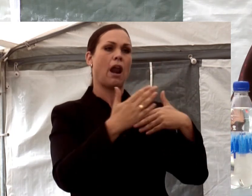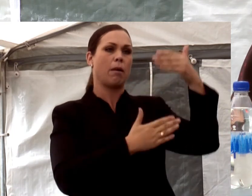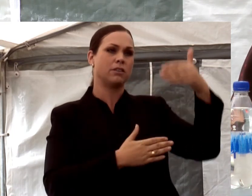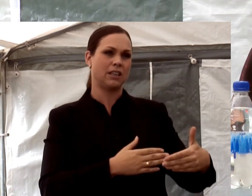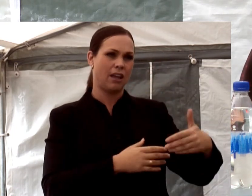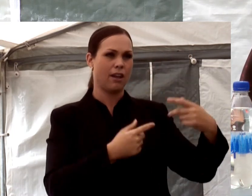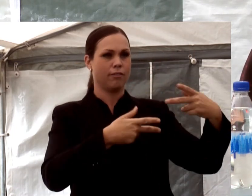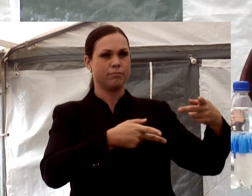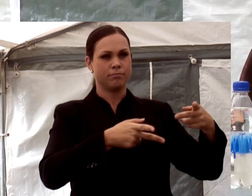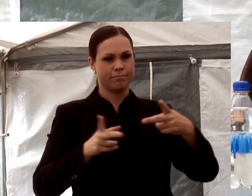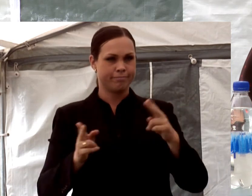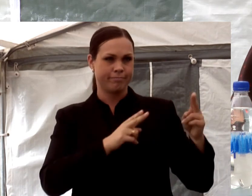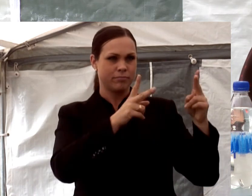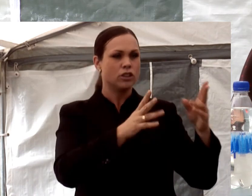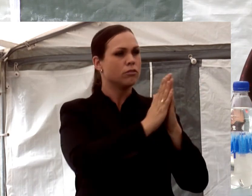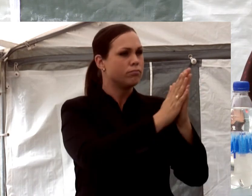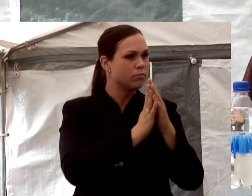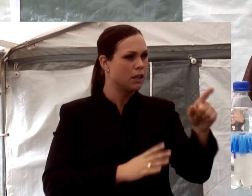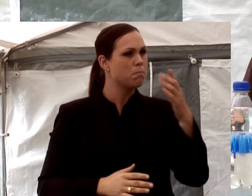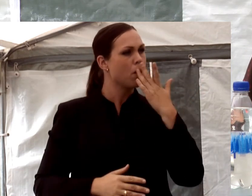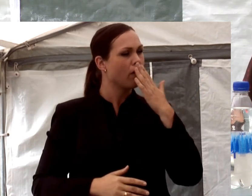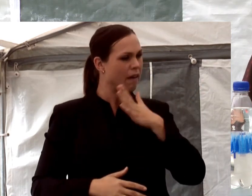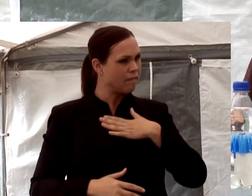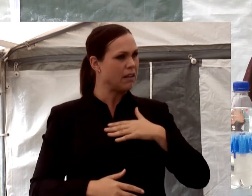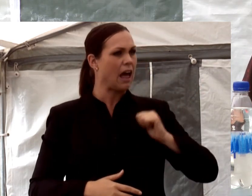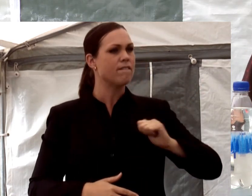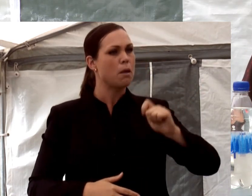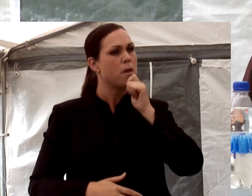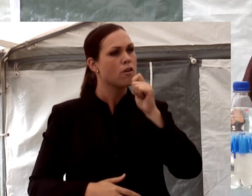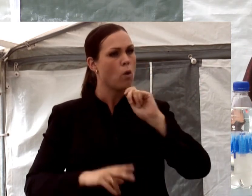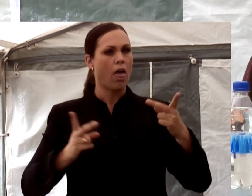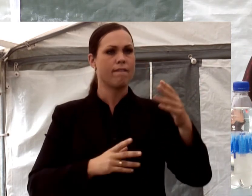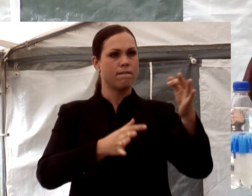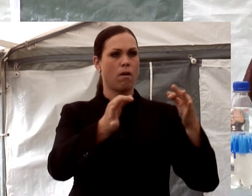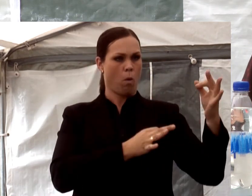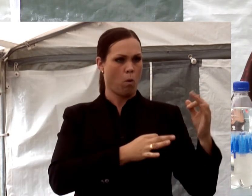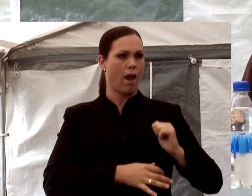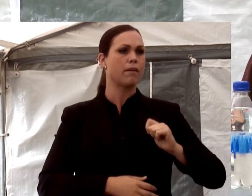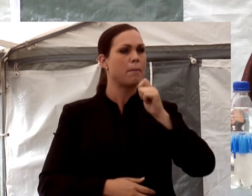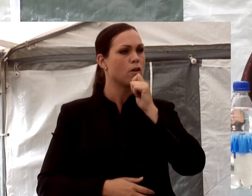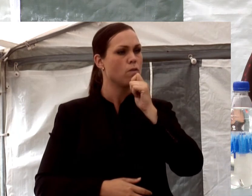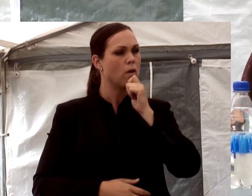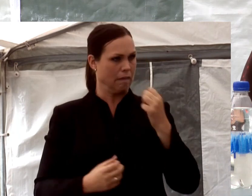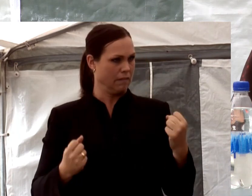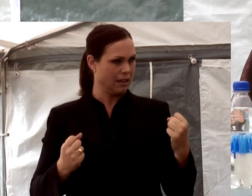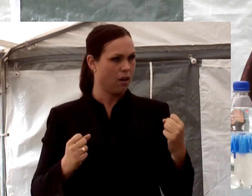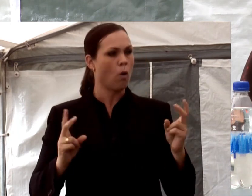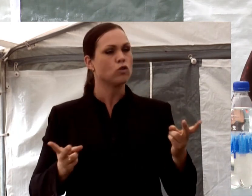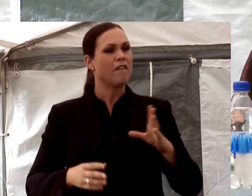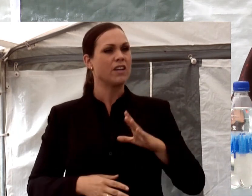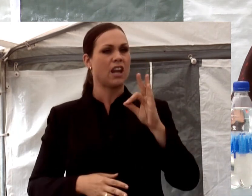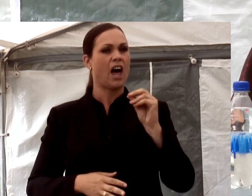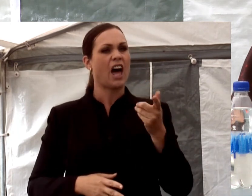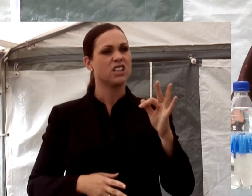Så jag vill be alla att använda mikrofon när ni talar, även när ni ställer frågor. Det är väldigt viktigt. Vi har också en hashtag om man vill